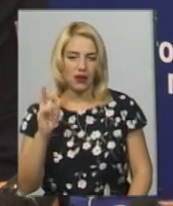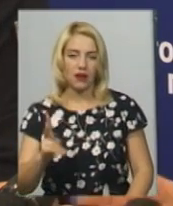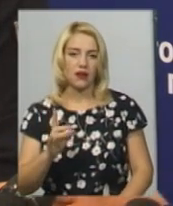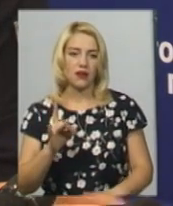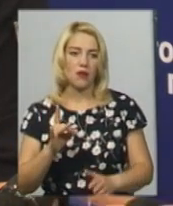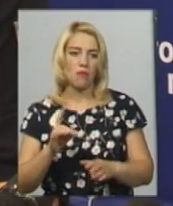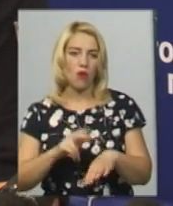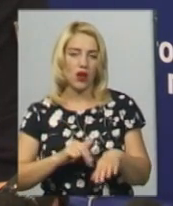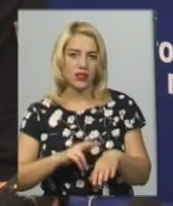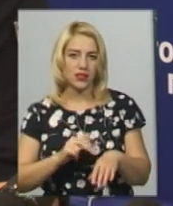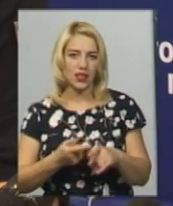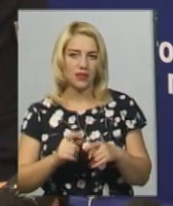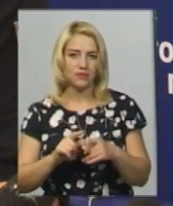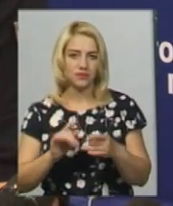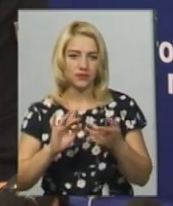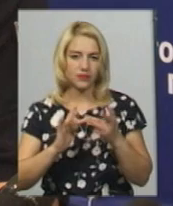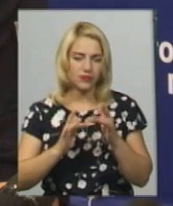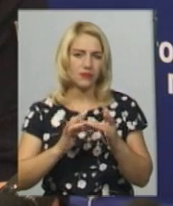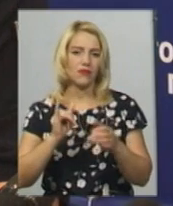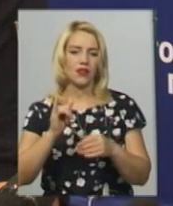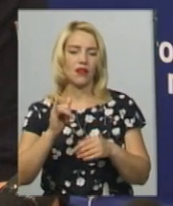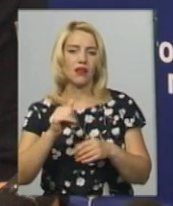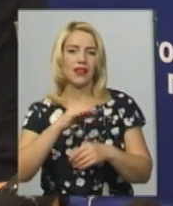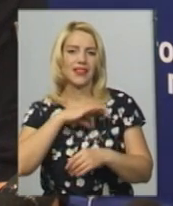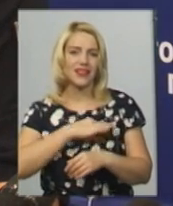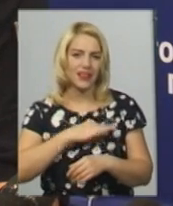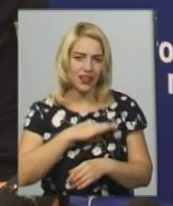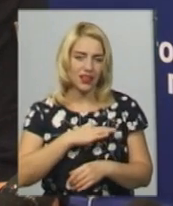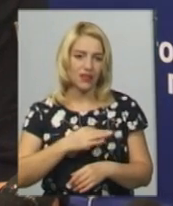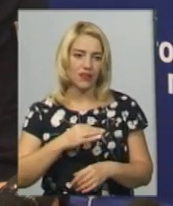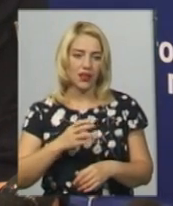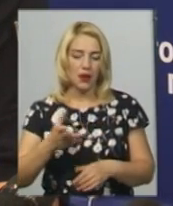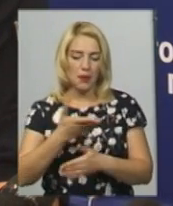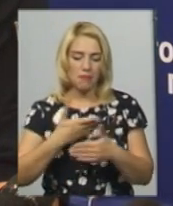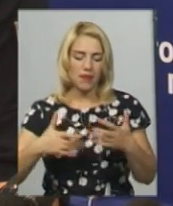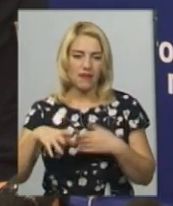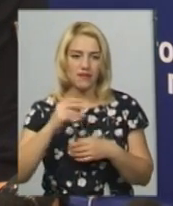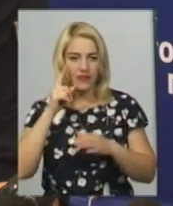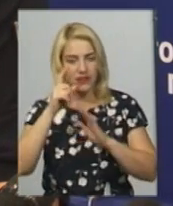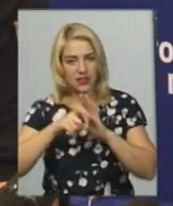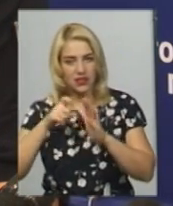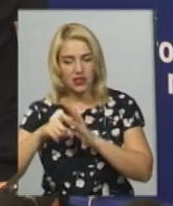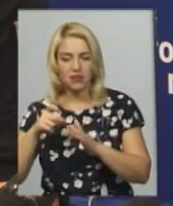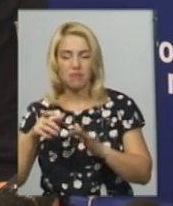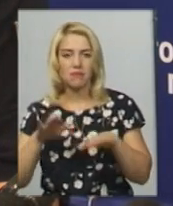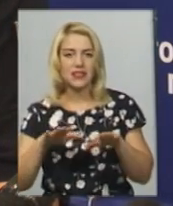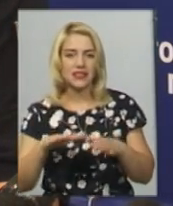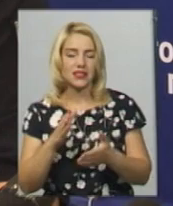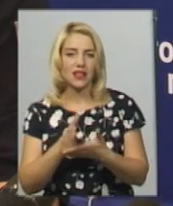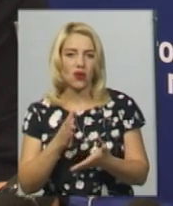детективи, ми встановлювали місце знаходження